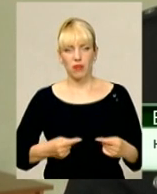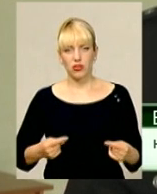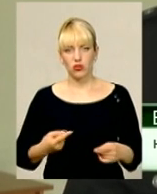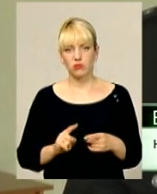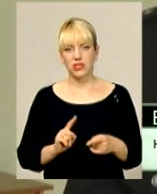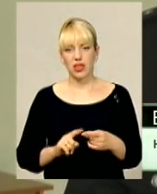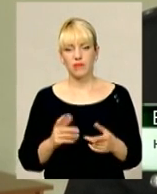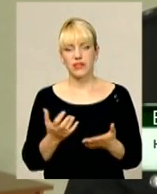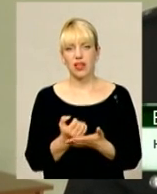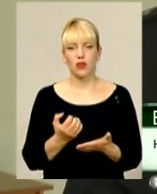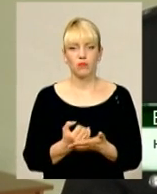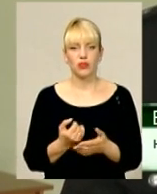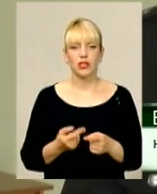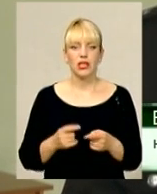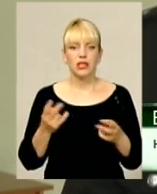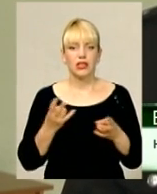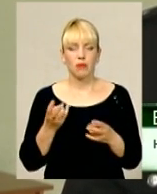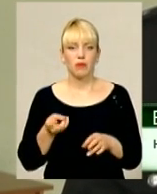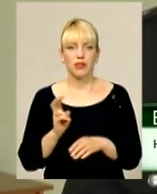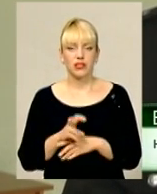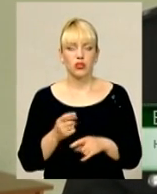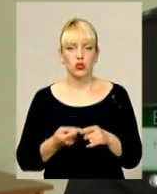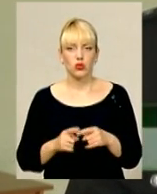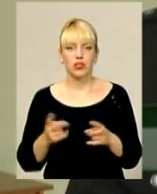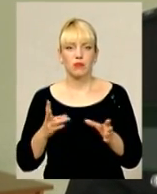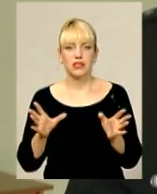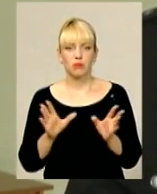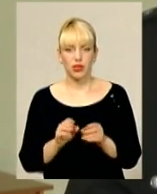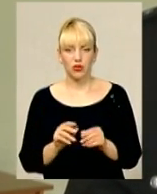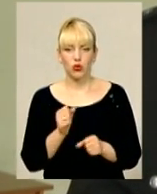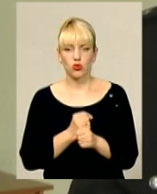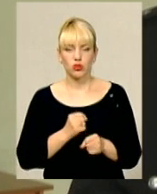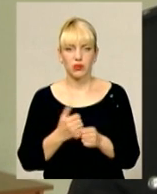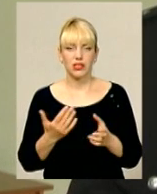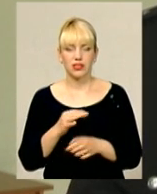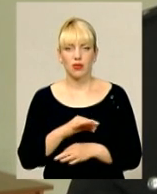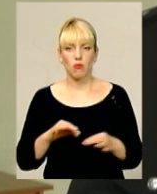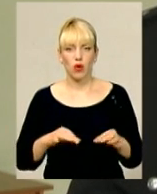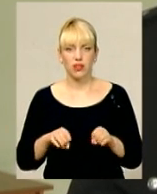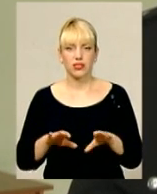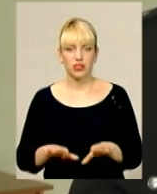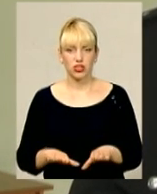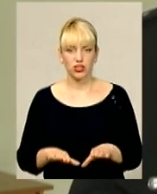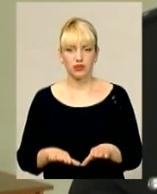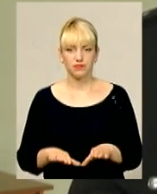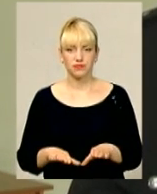відповідний заробіток, якось прийти. До цього треба спільно розробити якийсь проєкт, рішення,